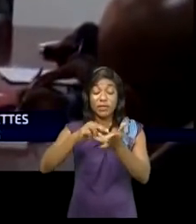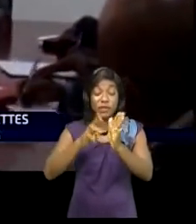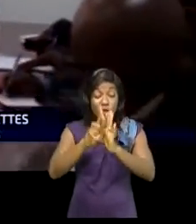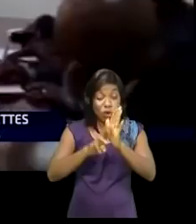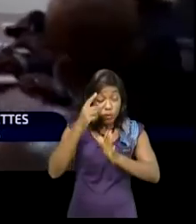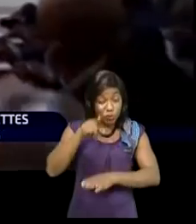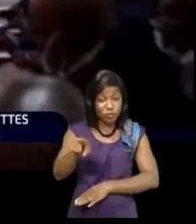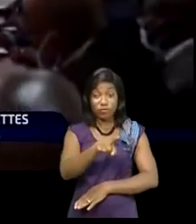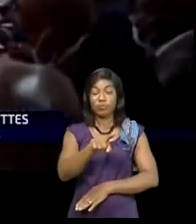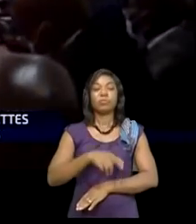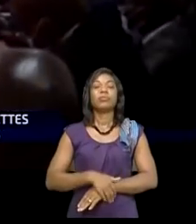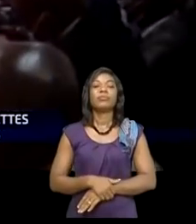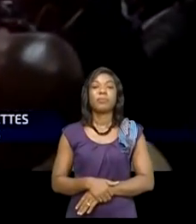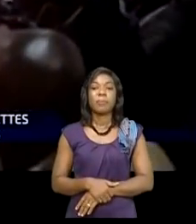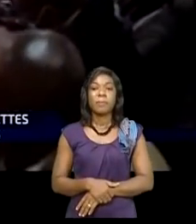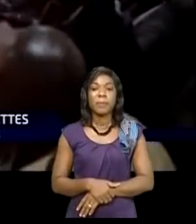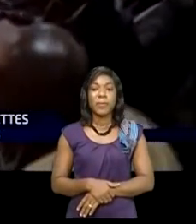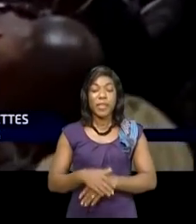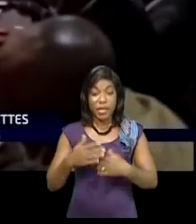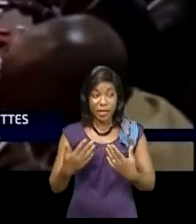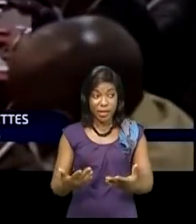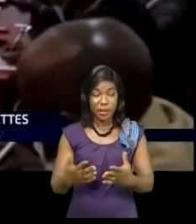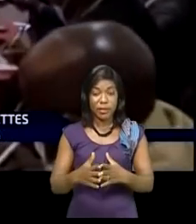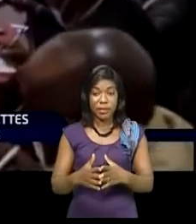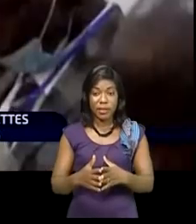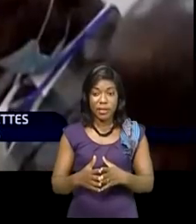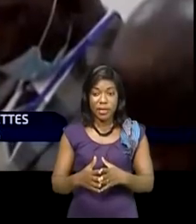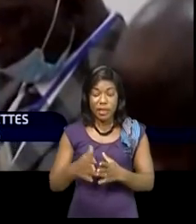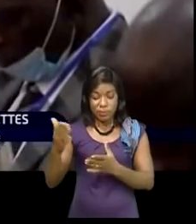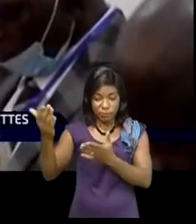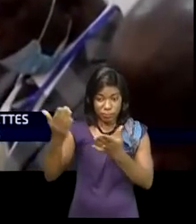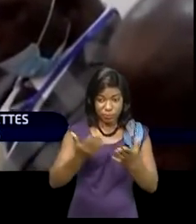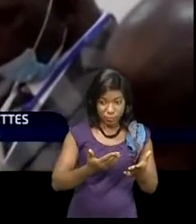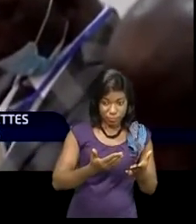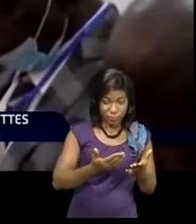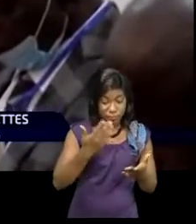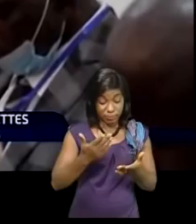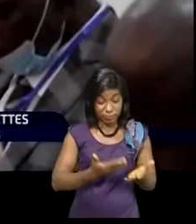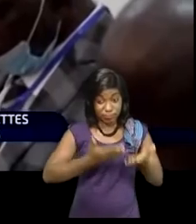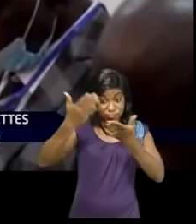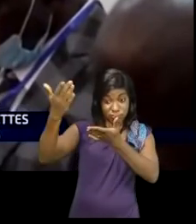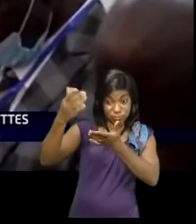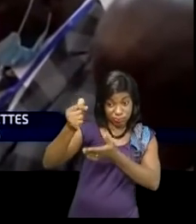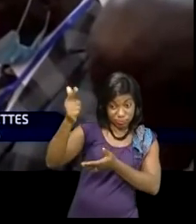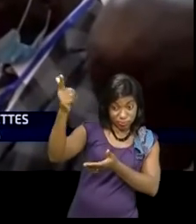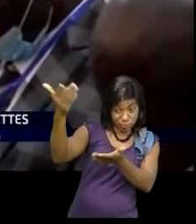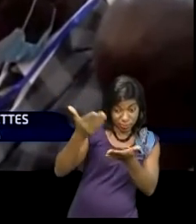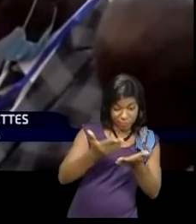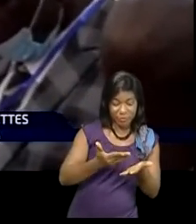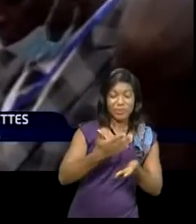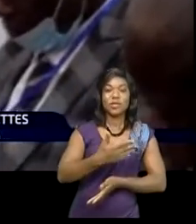'est surtout lorsqu'il s'agit de l'import, exportateur, importateur